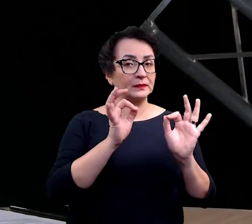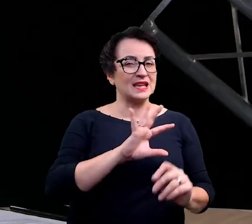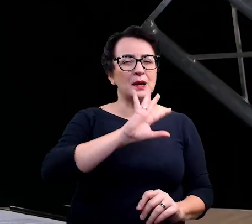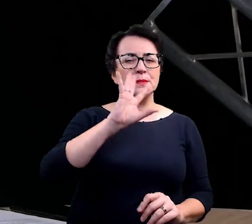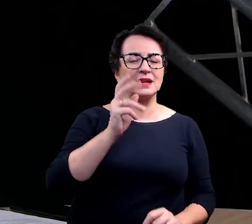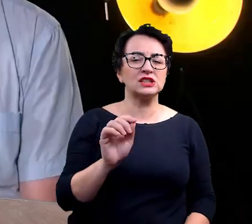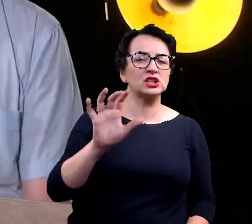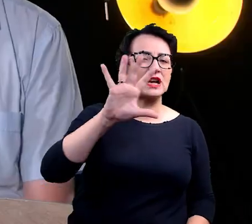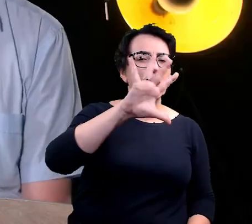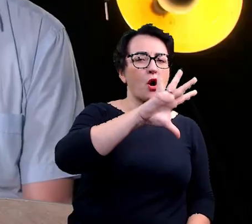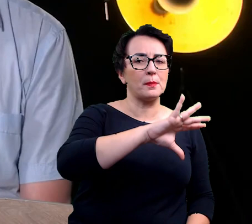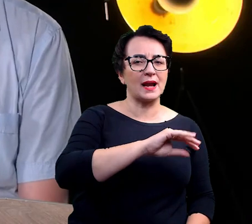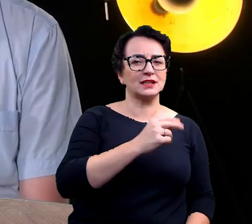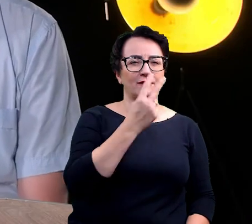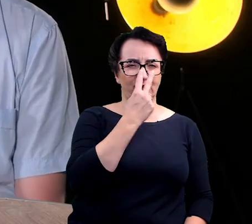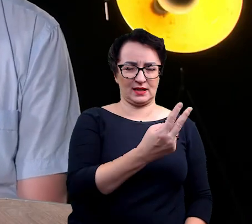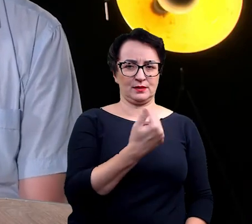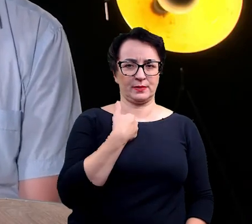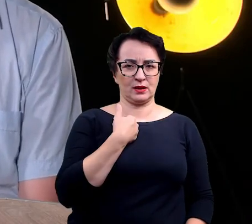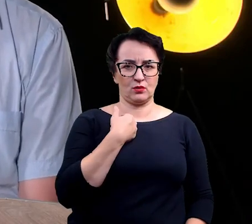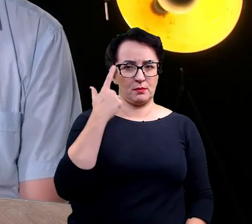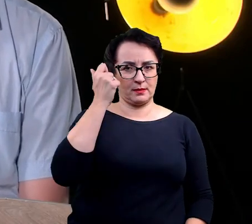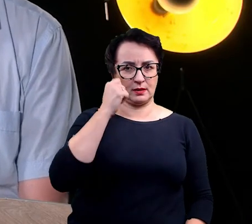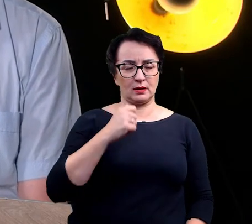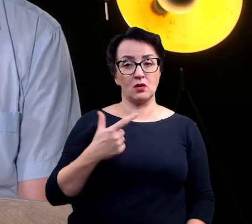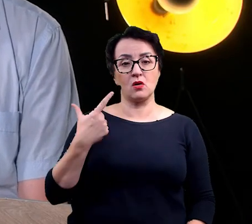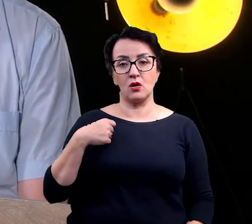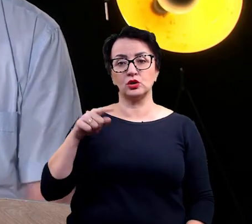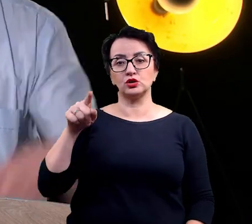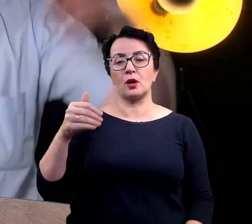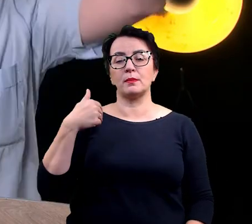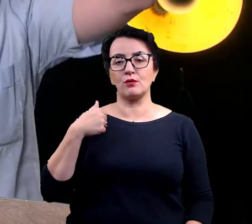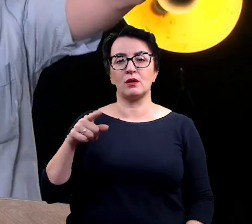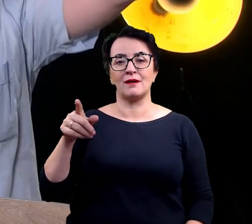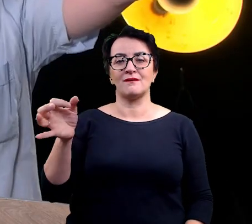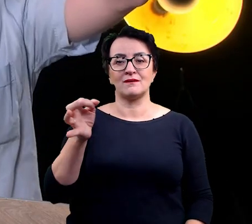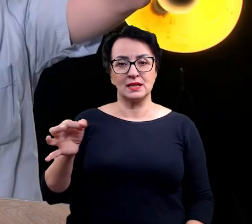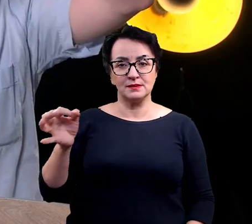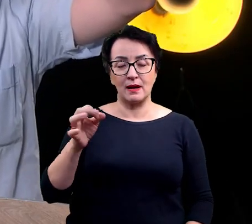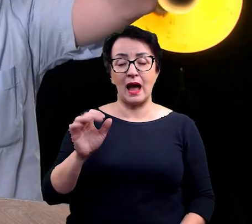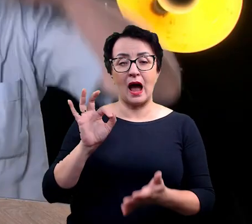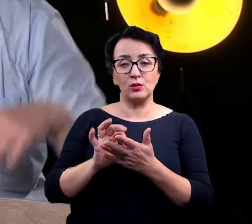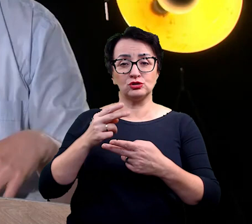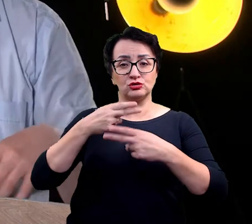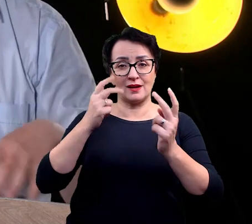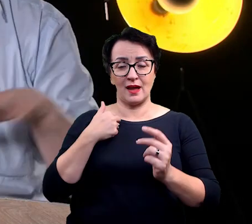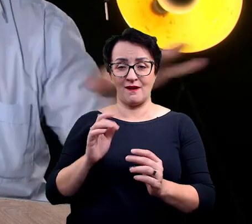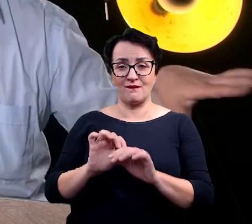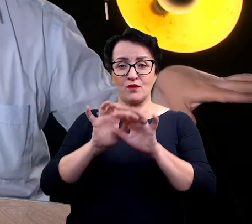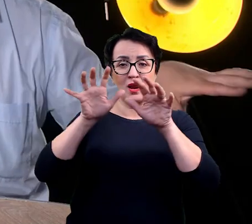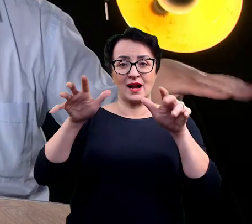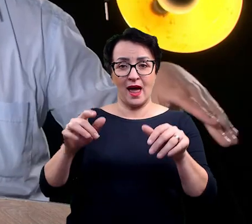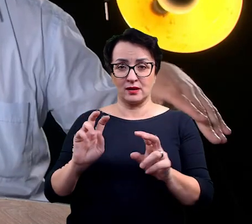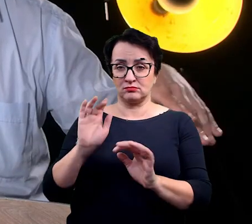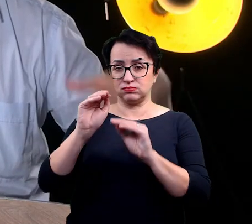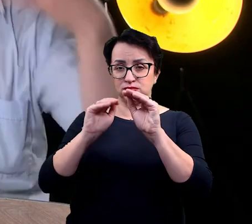zaparł w pamięć. A, to było na Surcei. To było na Surcei, pewnego dnia wzrapałem się na sam szczyt tego wulkanu tam, była przepiękna